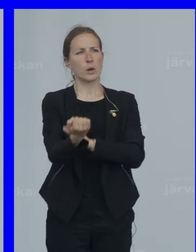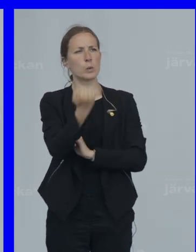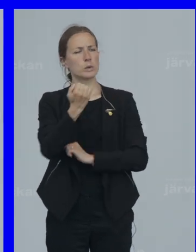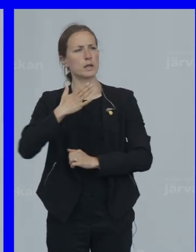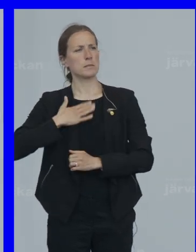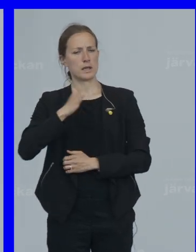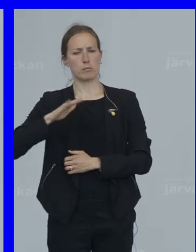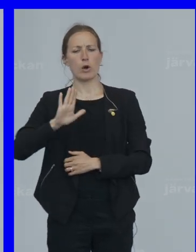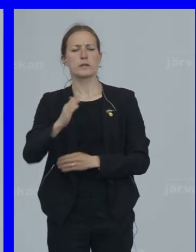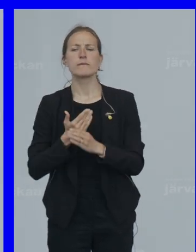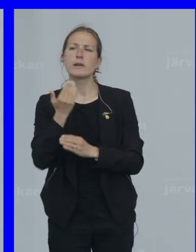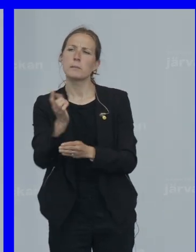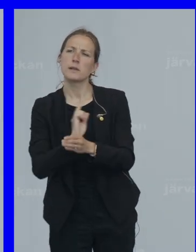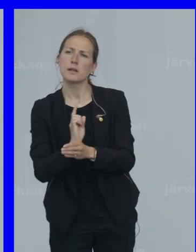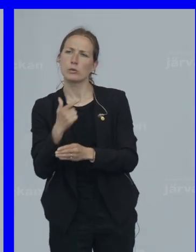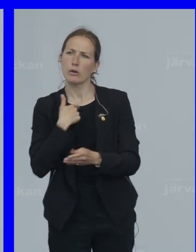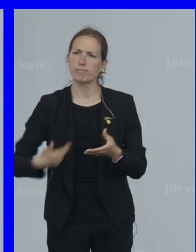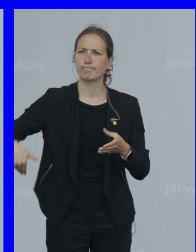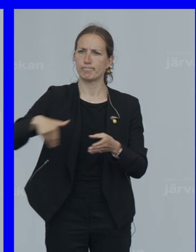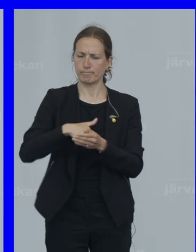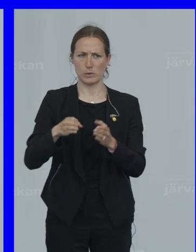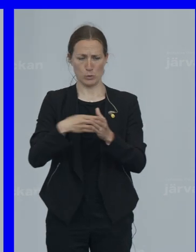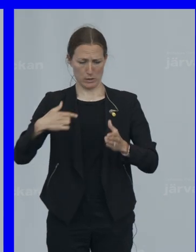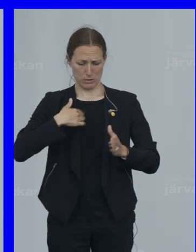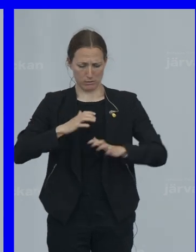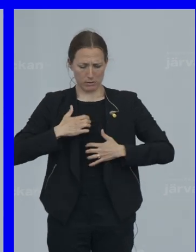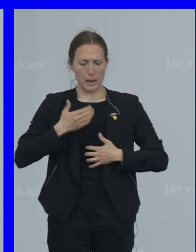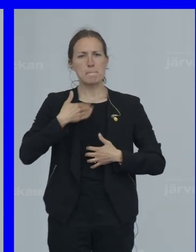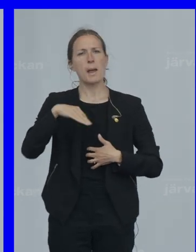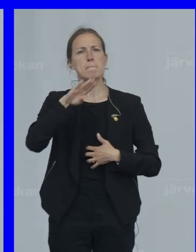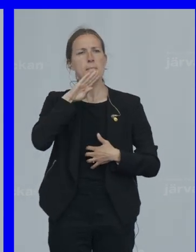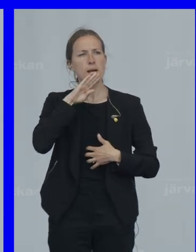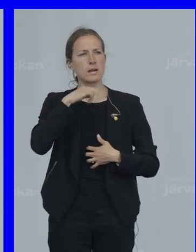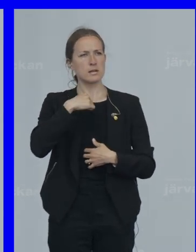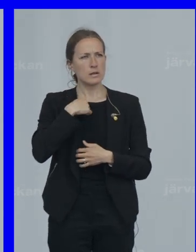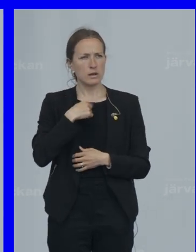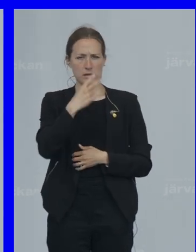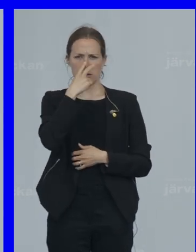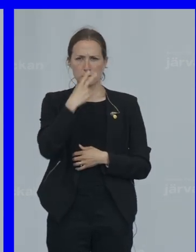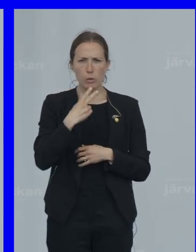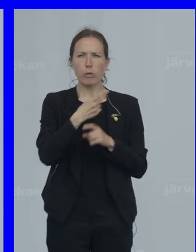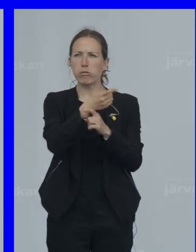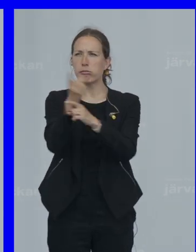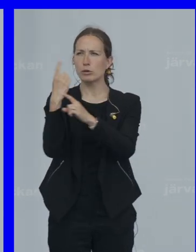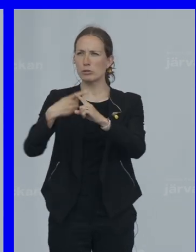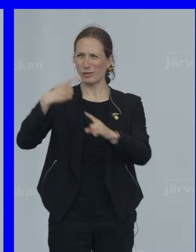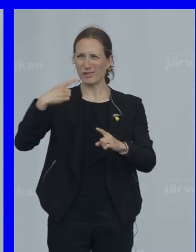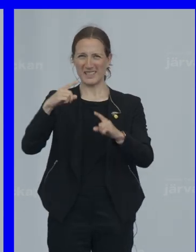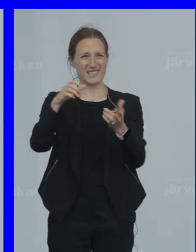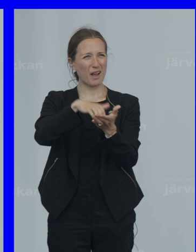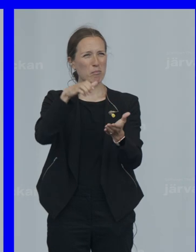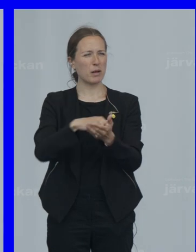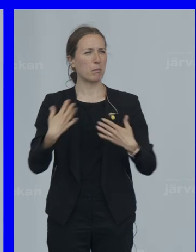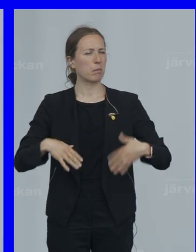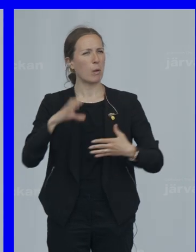Och jag gick med därför att när jag blev mamma Så såg jag så otroligt tydligt hur orättvist samhället